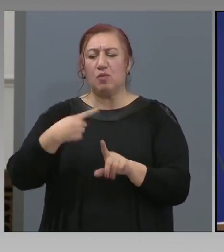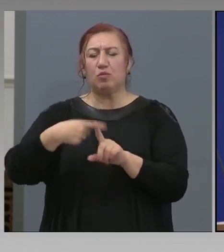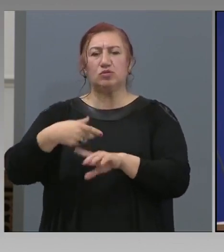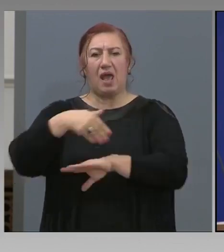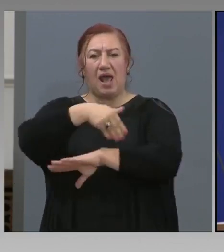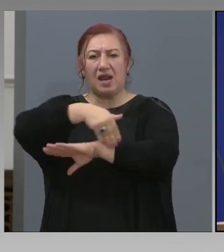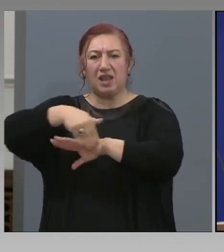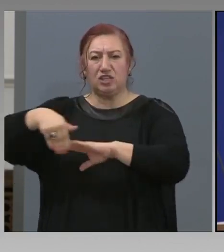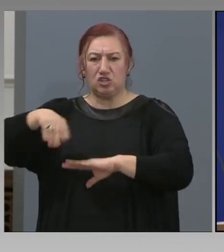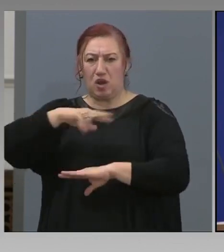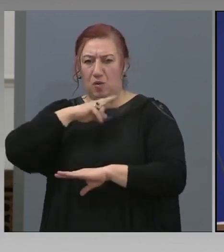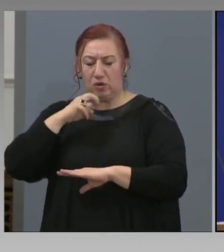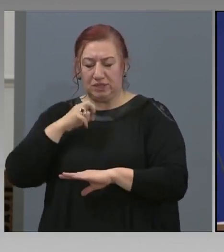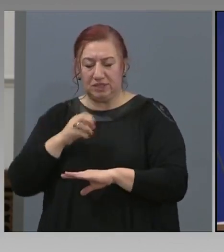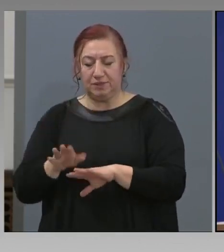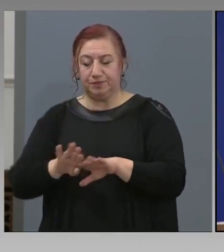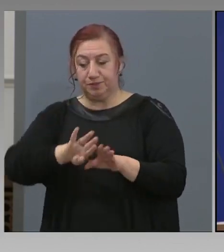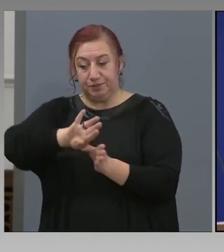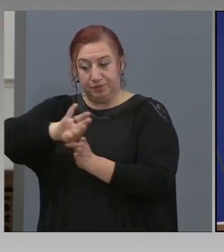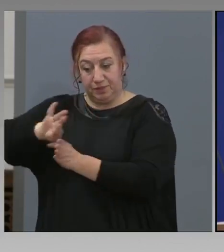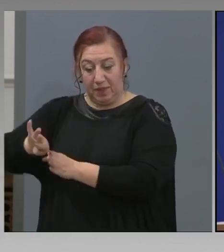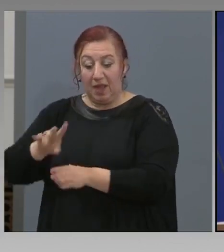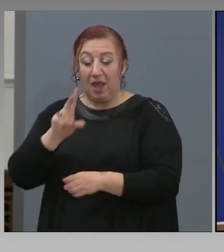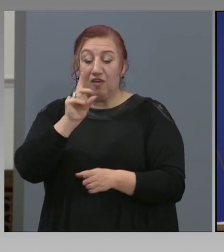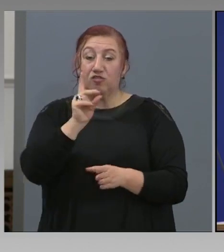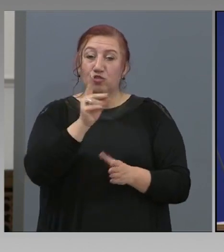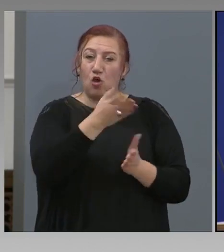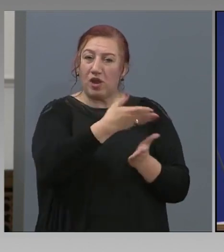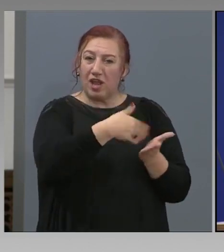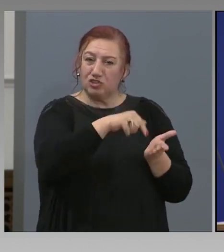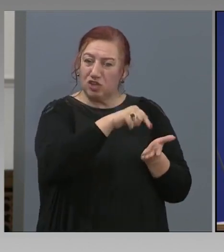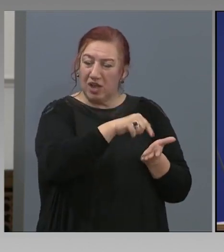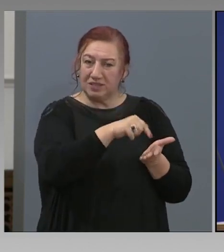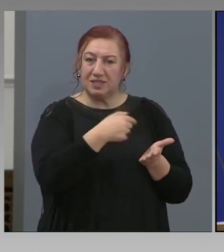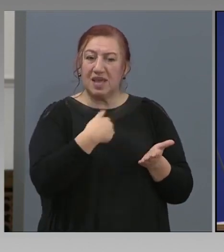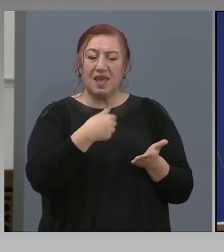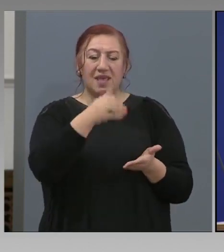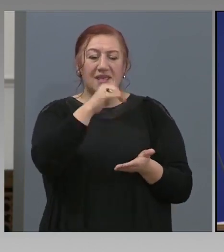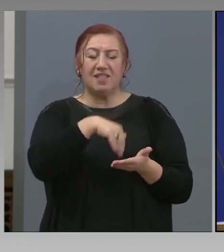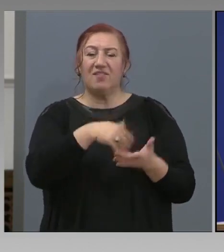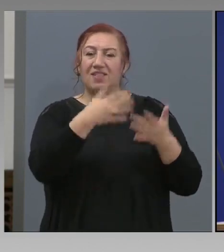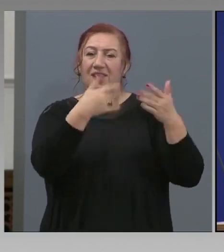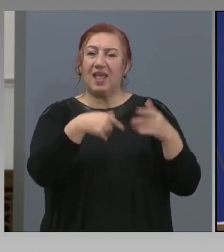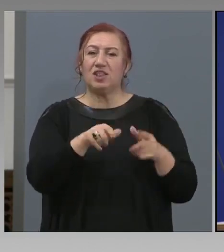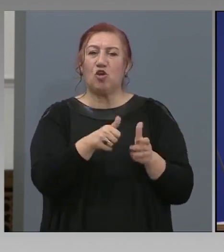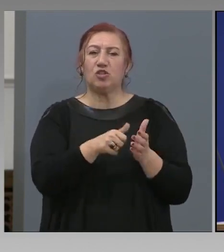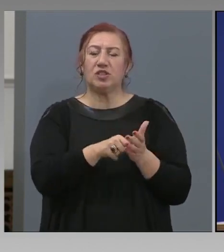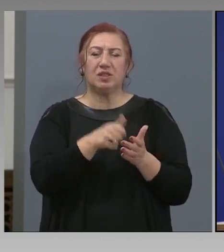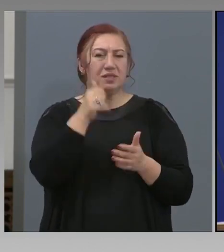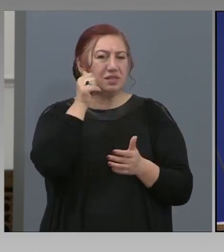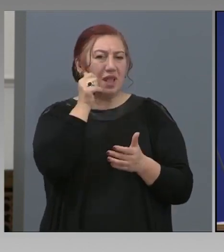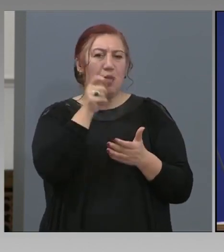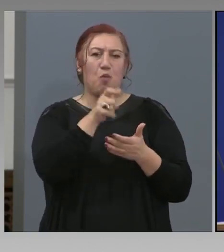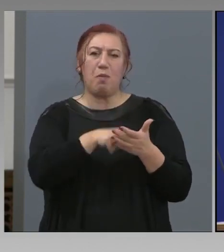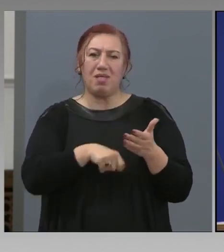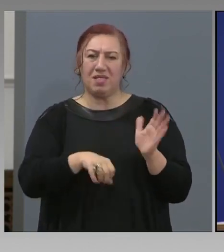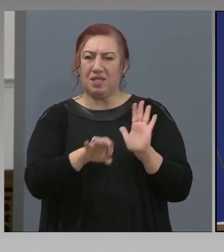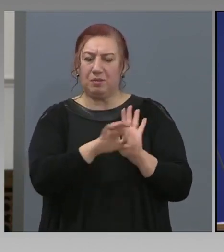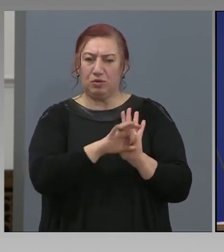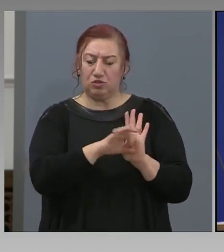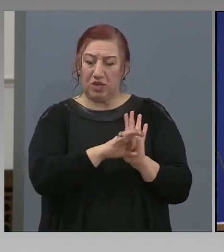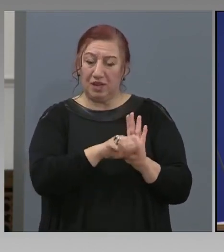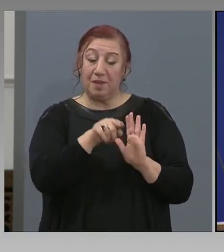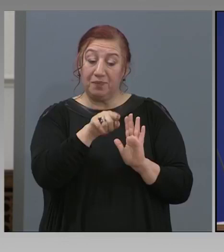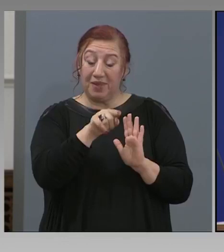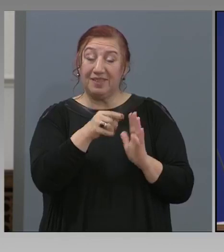нататък и втора част, в която идват данните от мобилните приложения. Те стретират абсолютно различно. Данните от